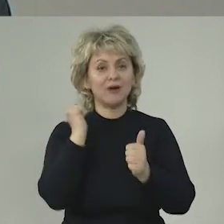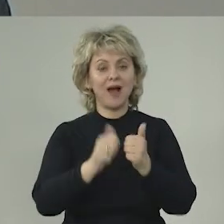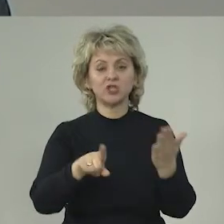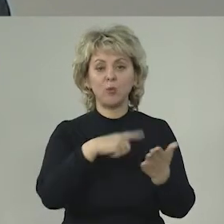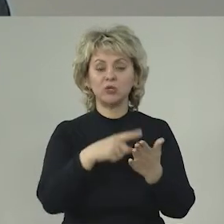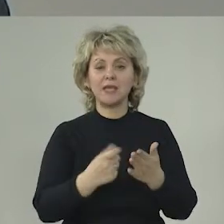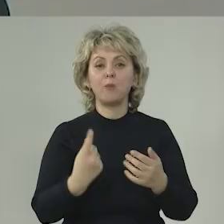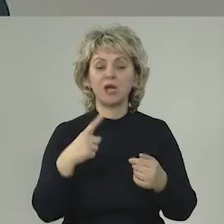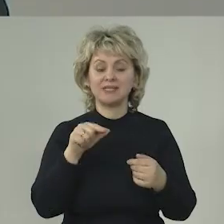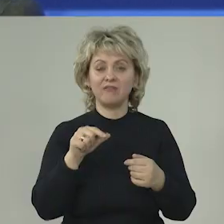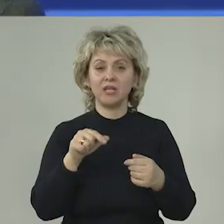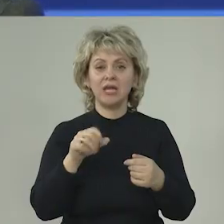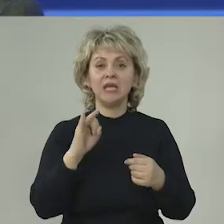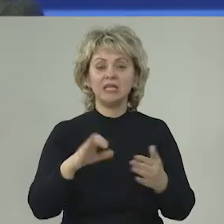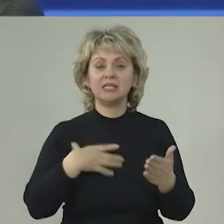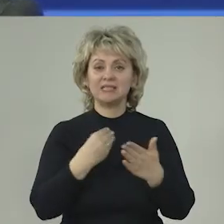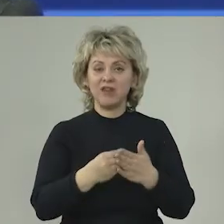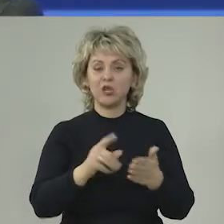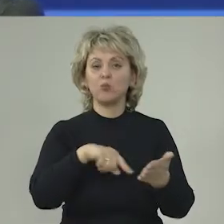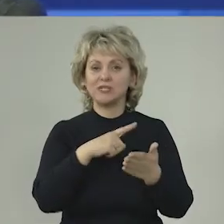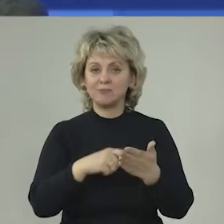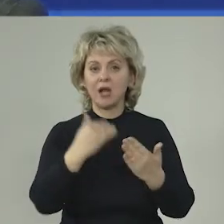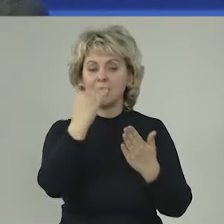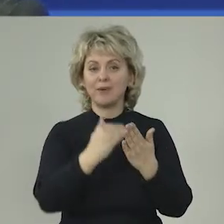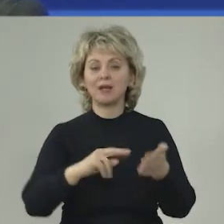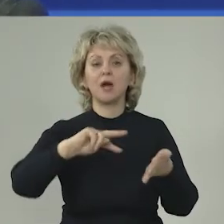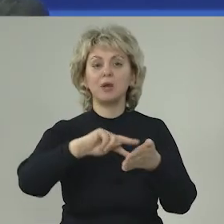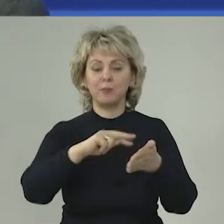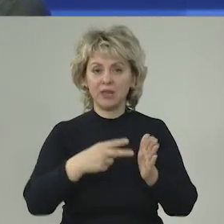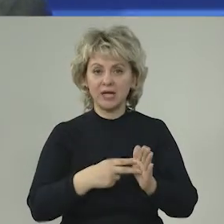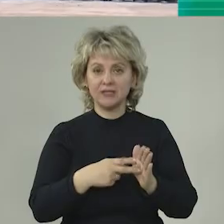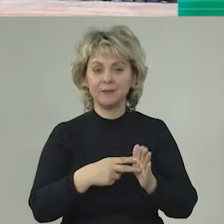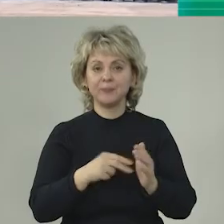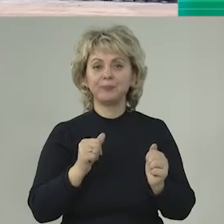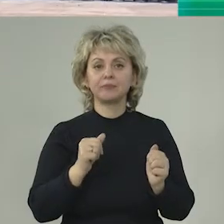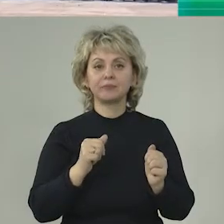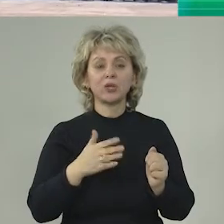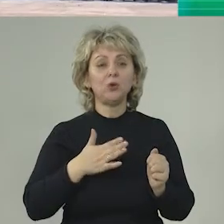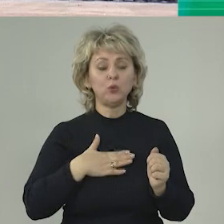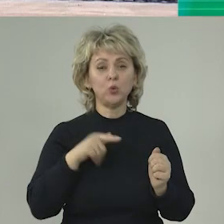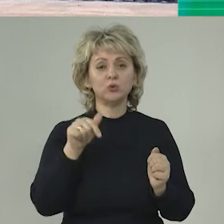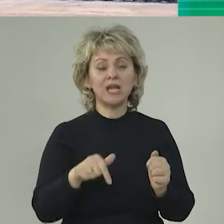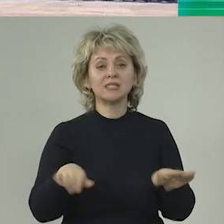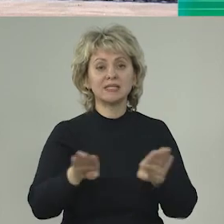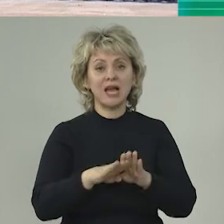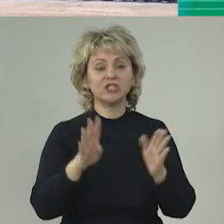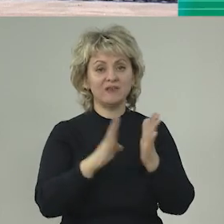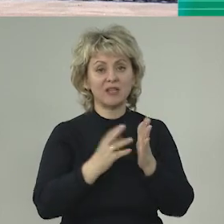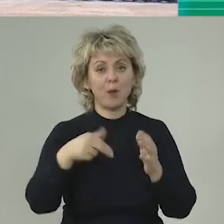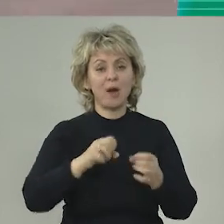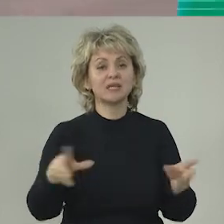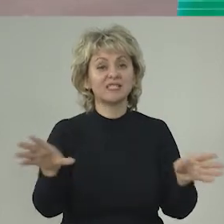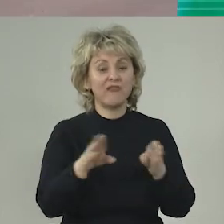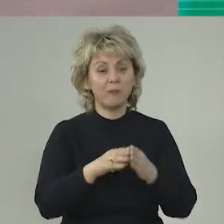В каждом муниципальном образовании есть свои муниципальные программы и планы. У нас совпал праздник 9